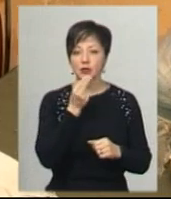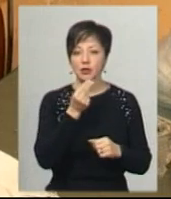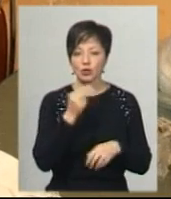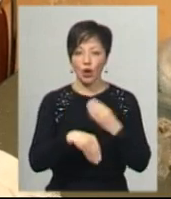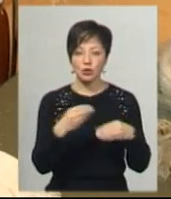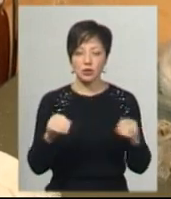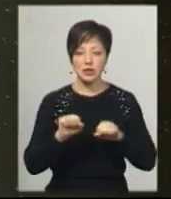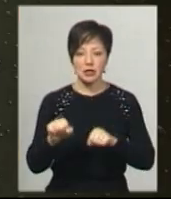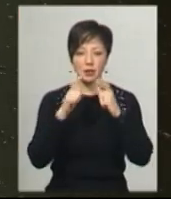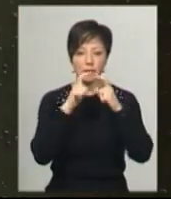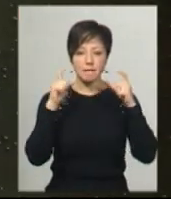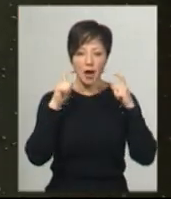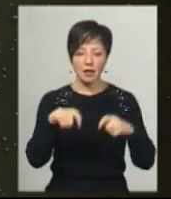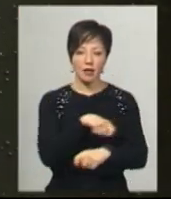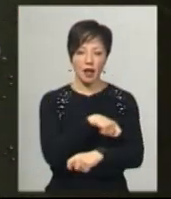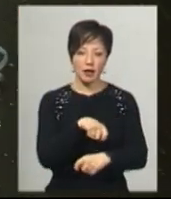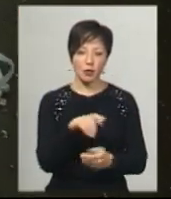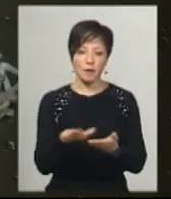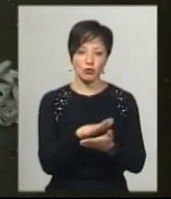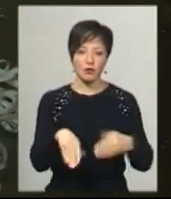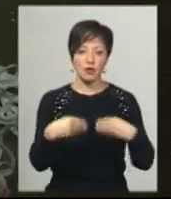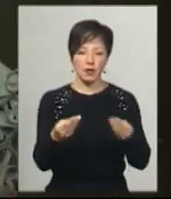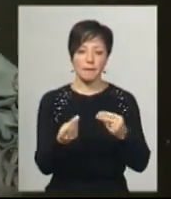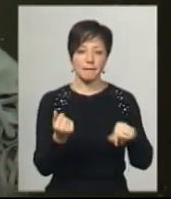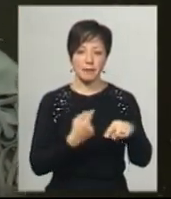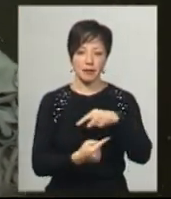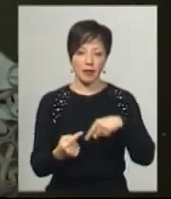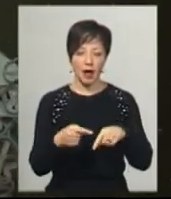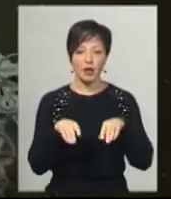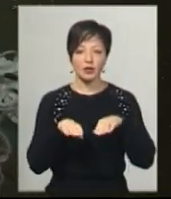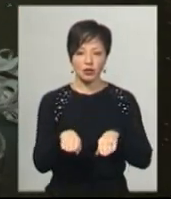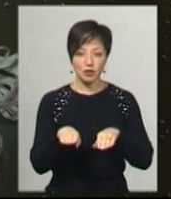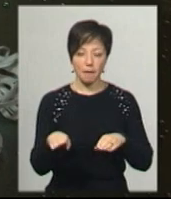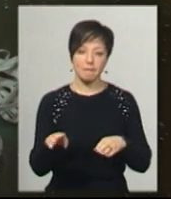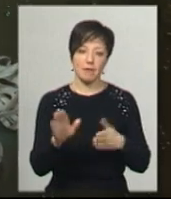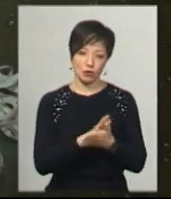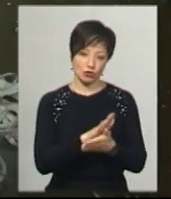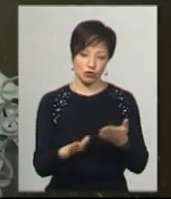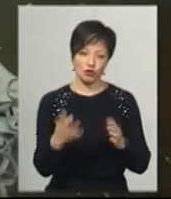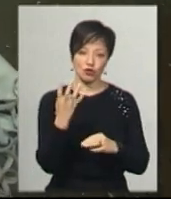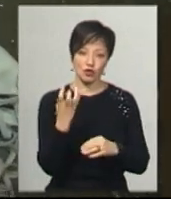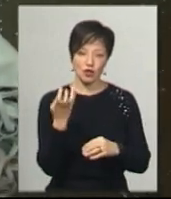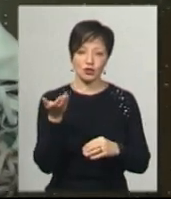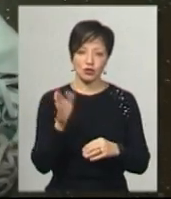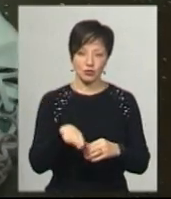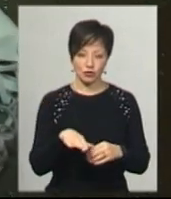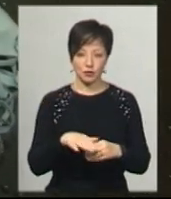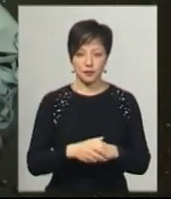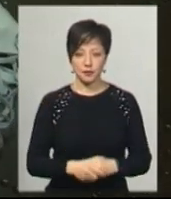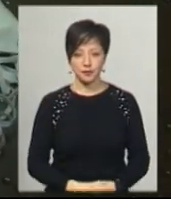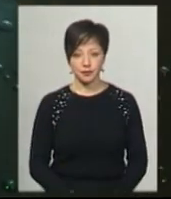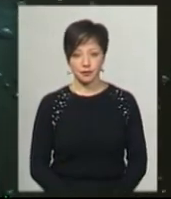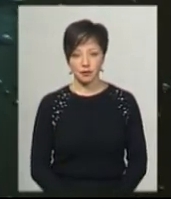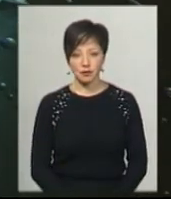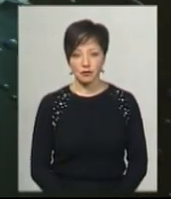розносять захисні маски. Тканину для них безкоштовно надала підприємиця, а кравчиня також безкоштовно пошила 400 тришарових масок. Світлана